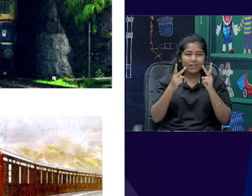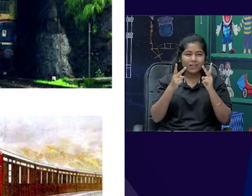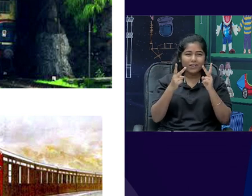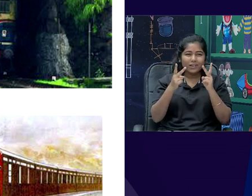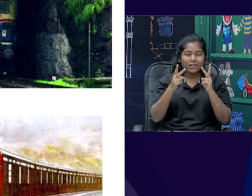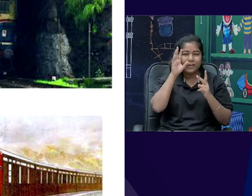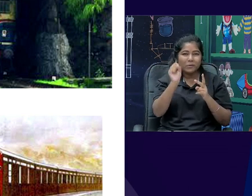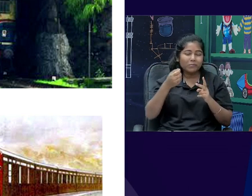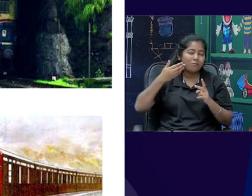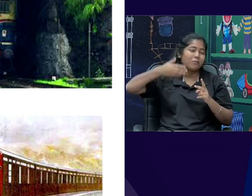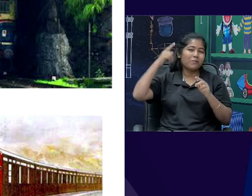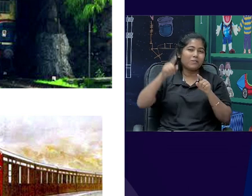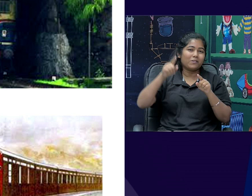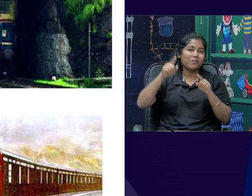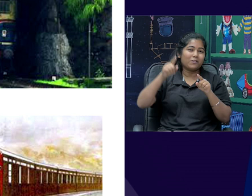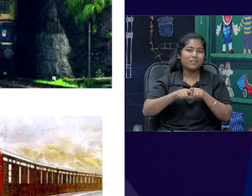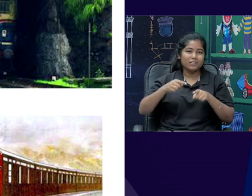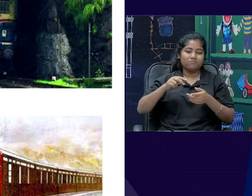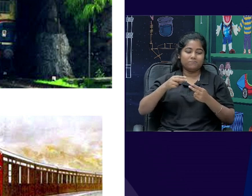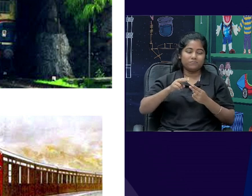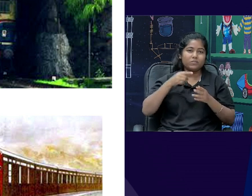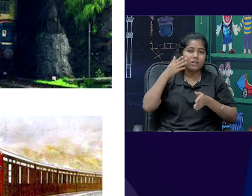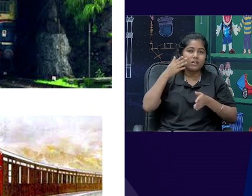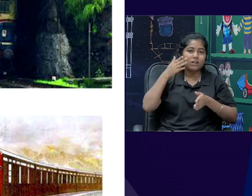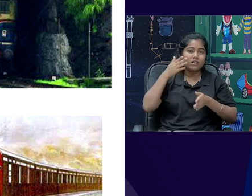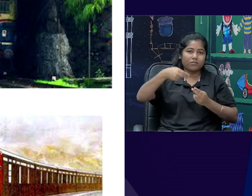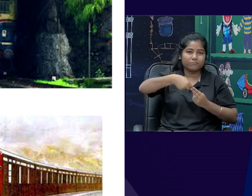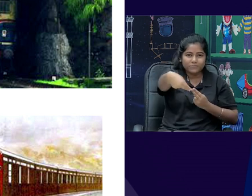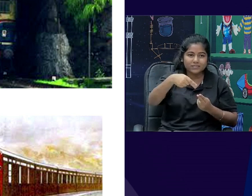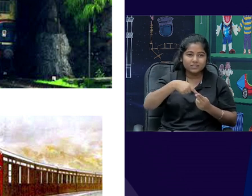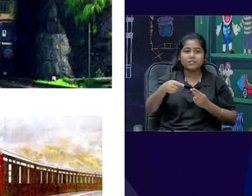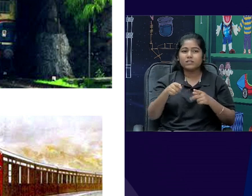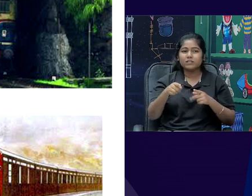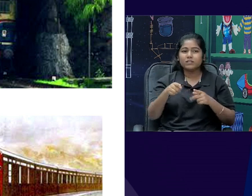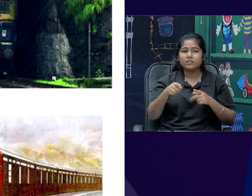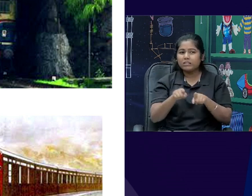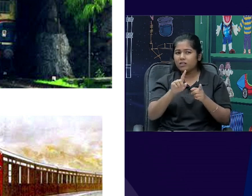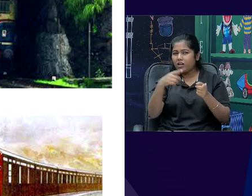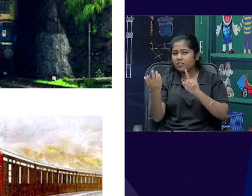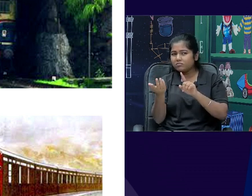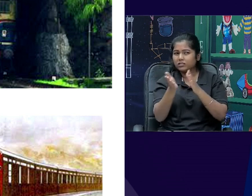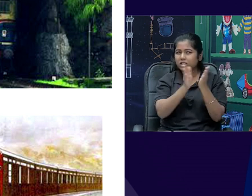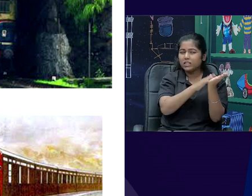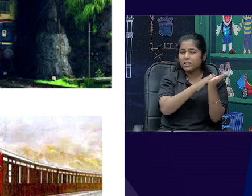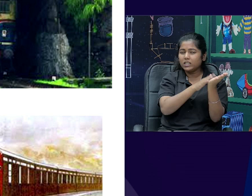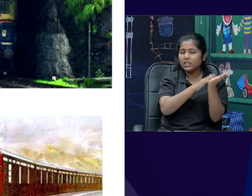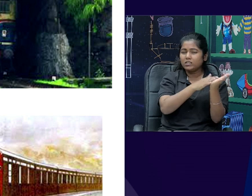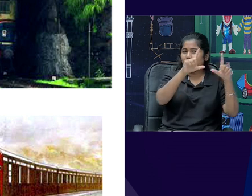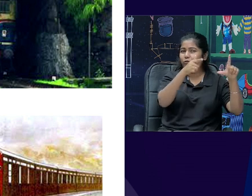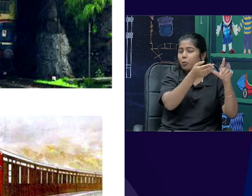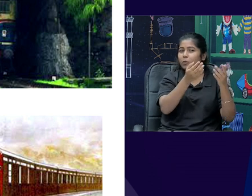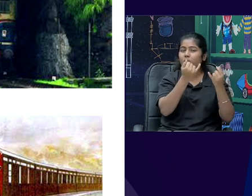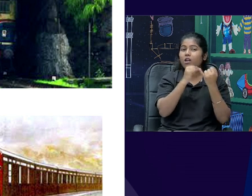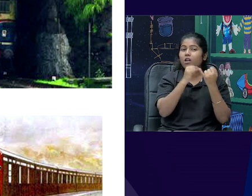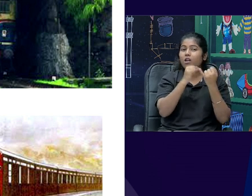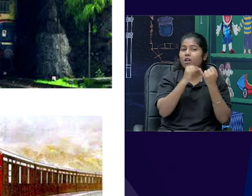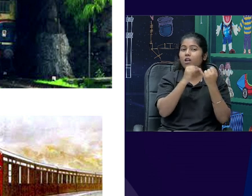वो platform पिक्ट्रीम एक्स्रीम टॉप लेफ्ट जो picture है, ये शायद pre-independence की है, बिल्कुल, और आज के टाइम में